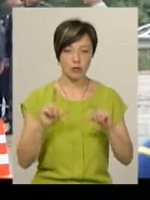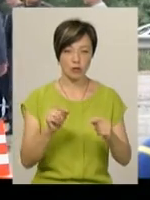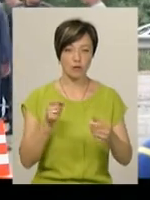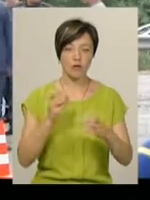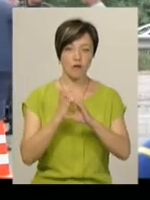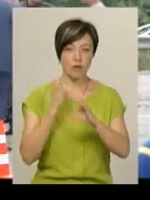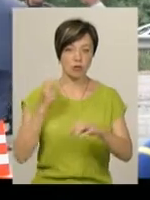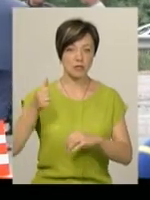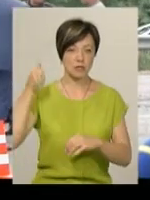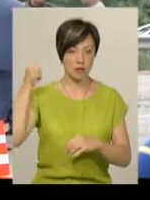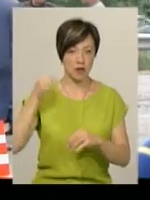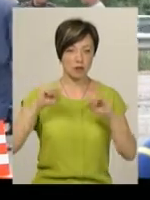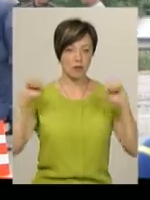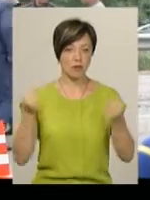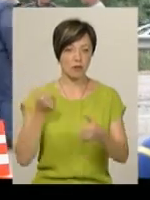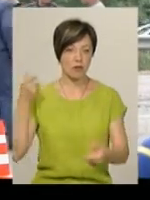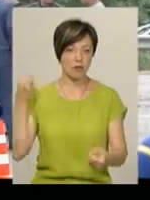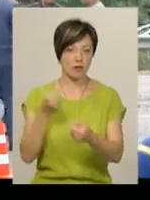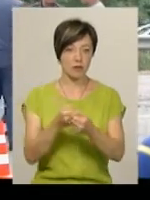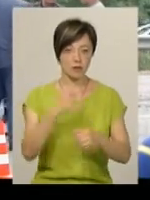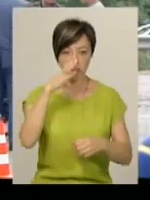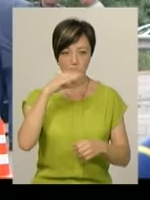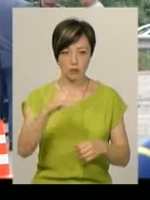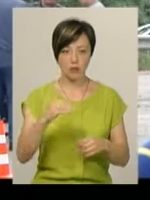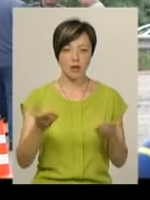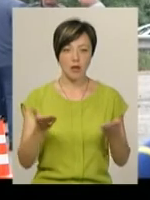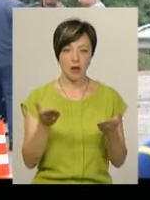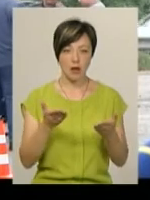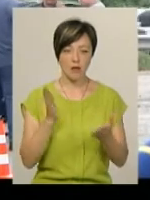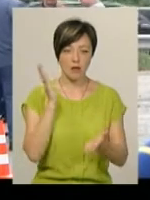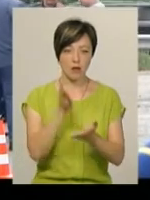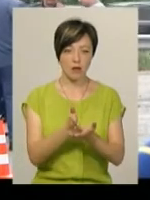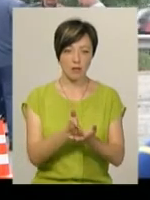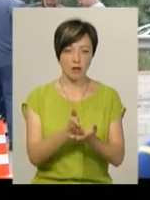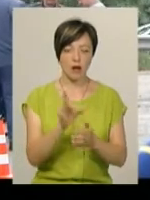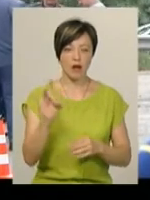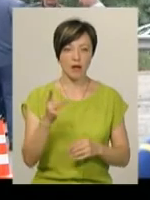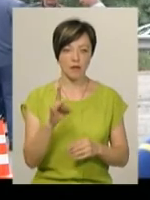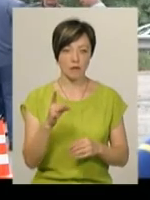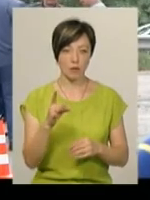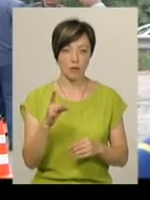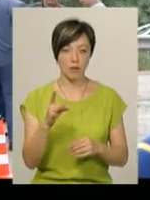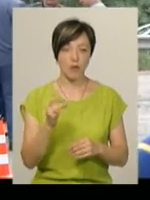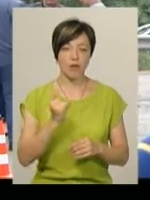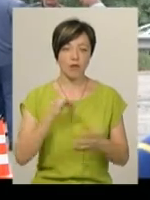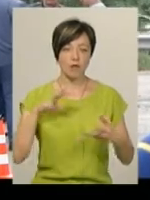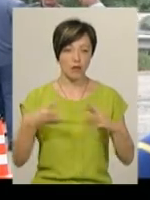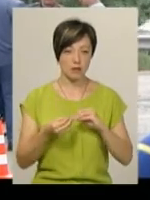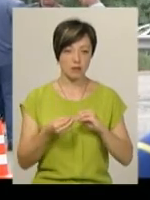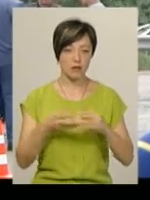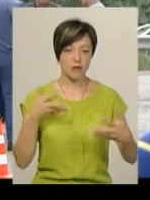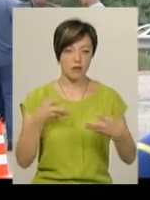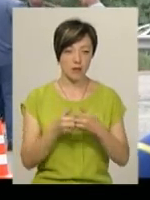ззаду на швидкості влетіла маршрутка, яка рухлася в напрямку Рівного. В наслідок ДТП